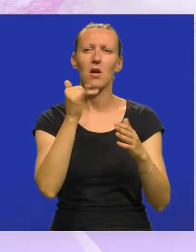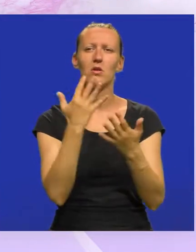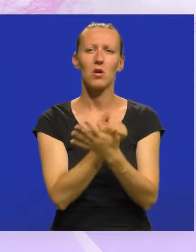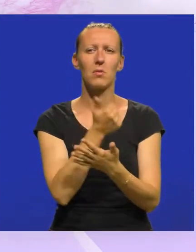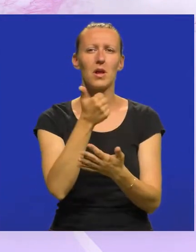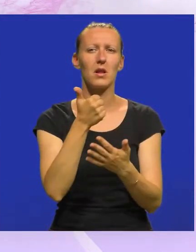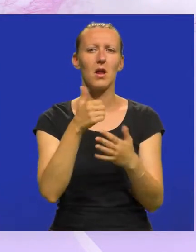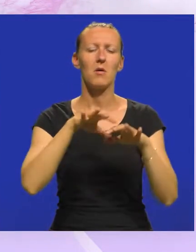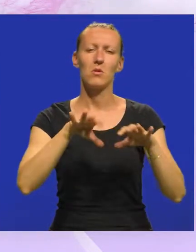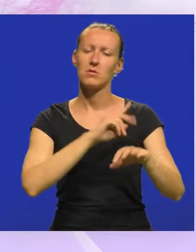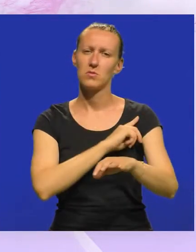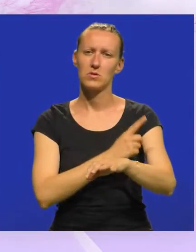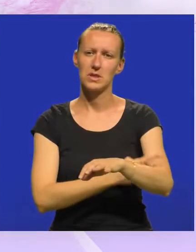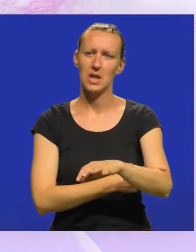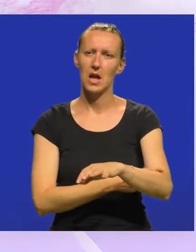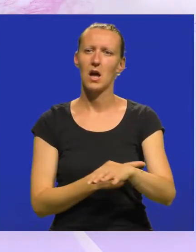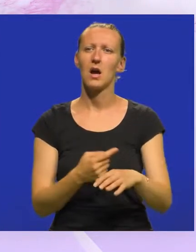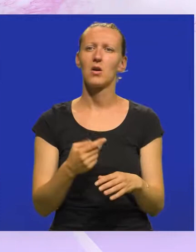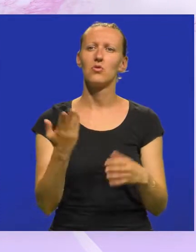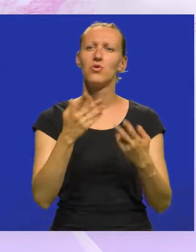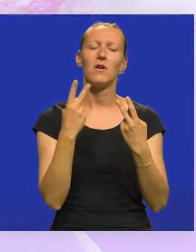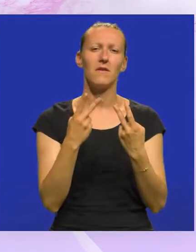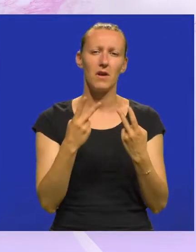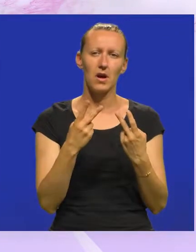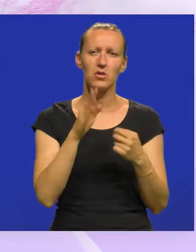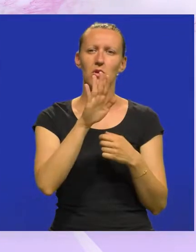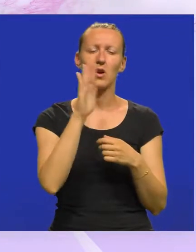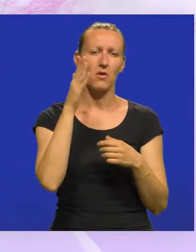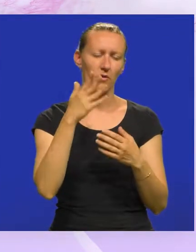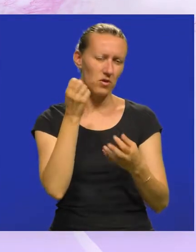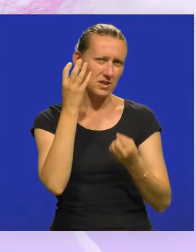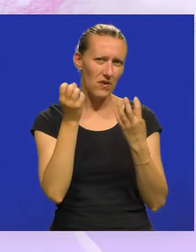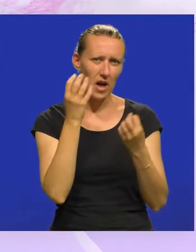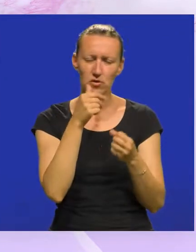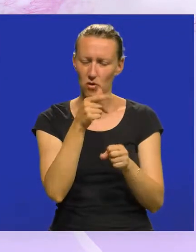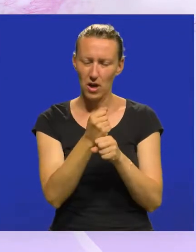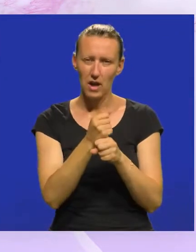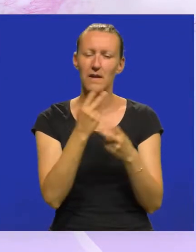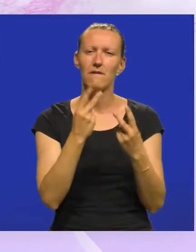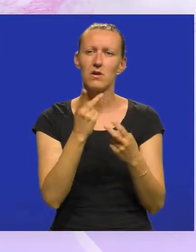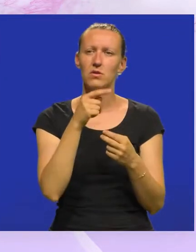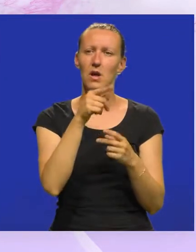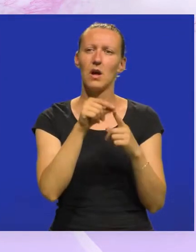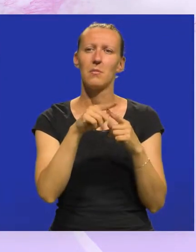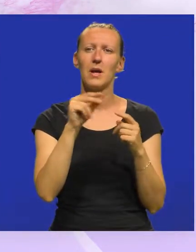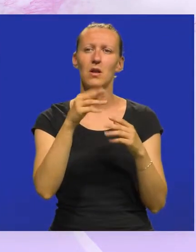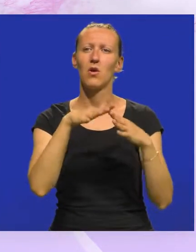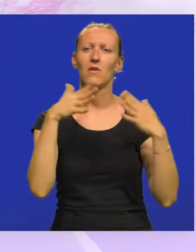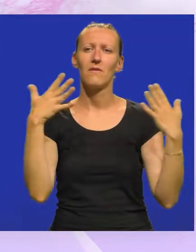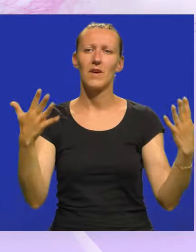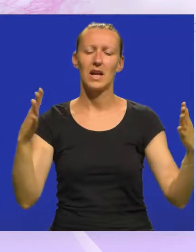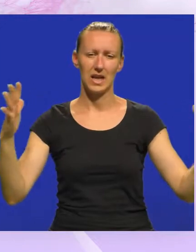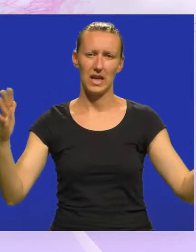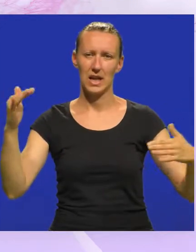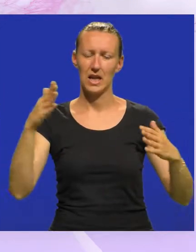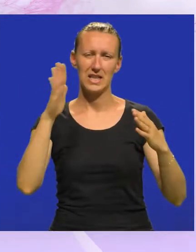je dobilo jednu posebnu snagu. Što je bitno kod njegovog stvaralaštva? Bitno je da Petar od velikih